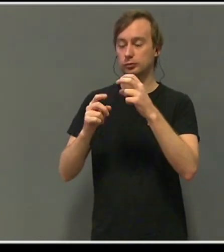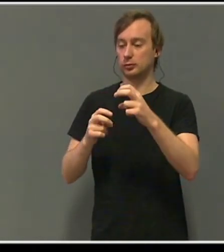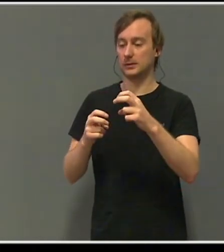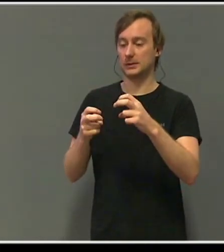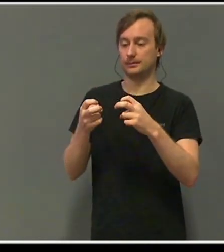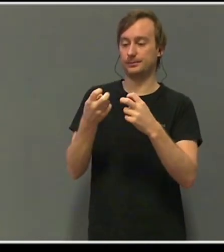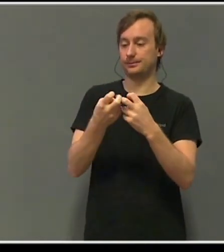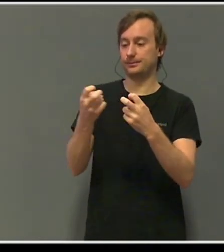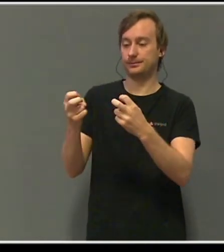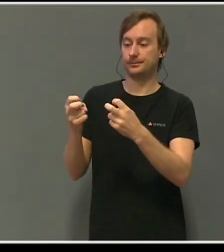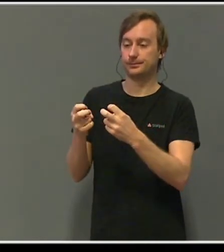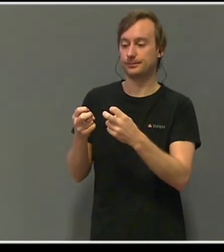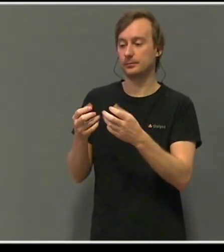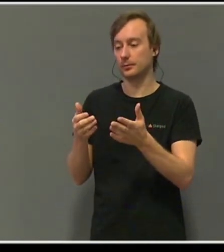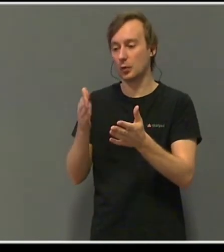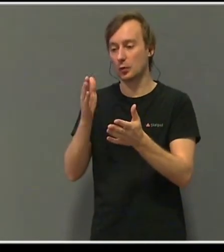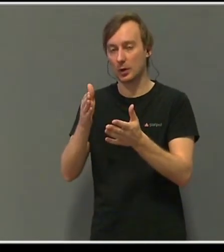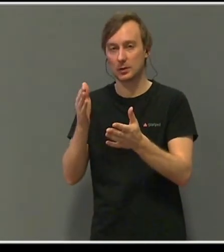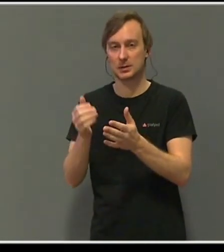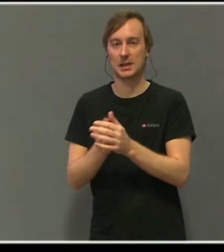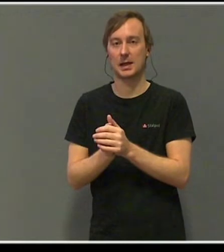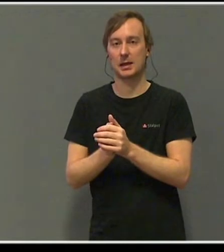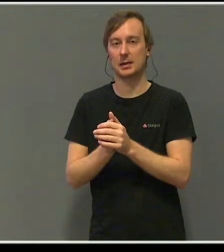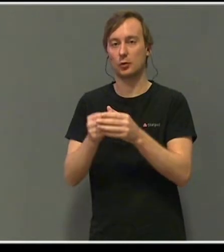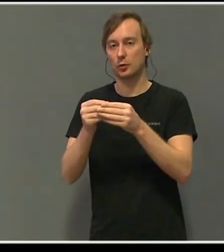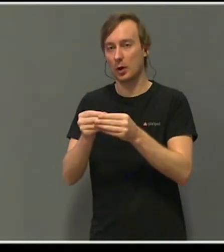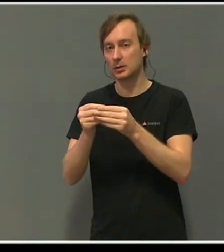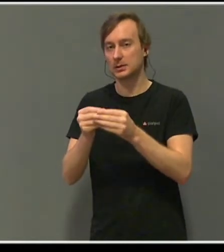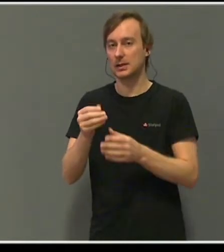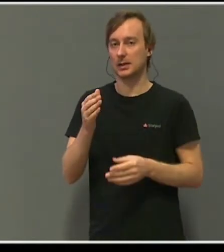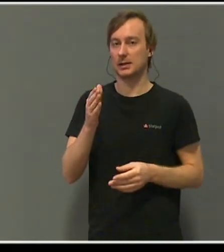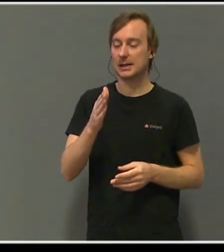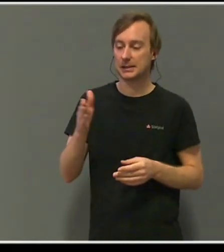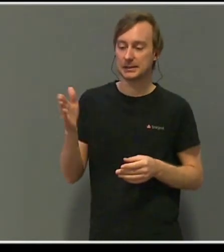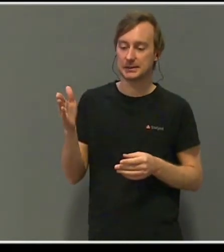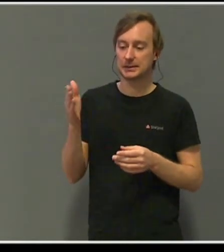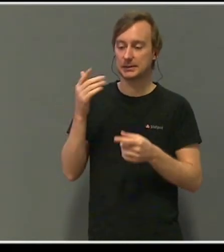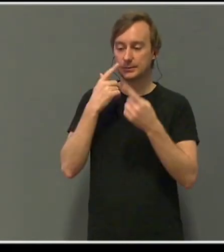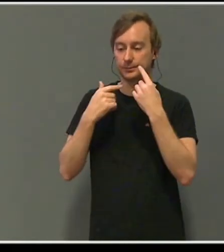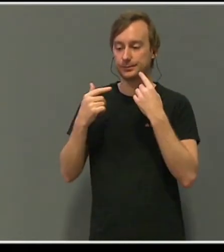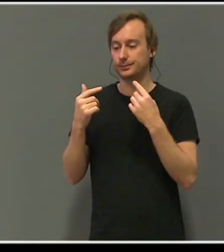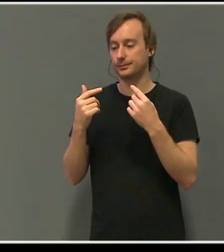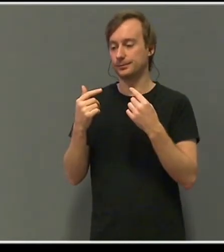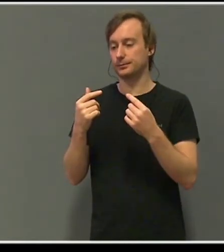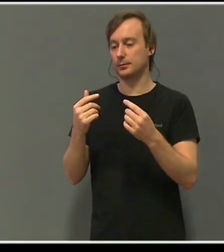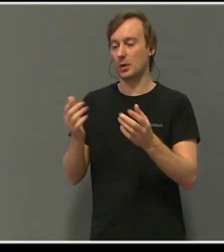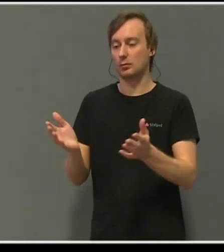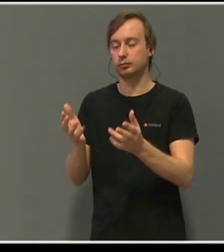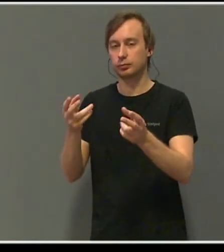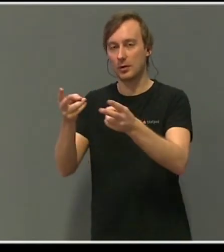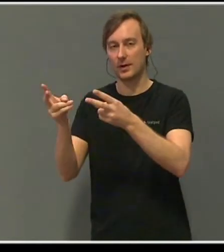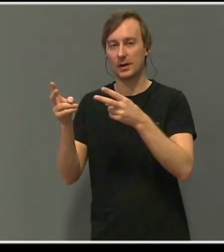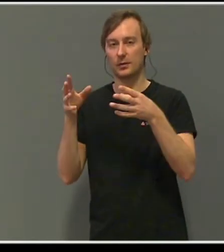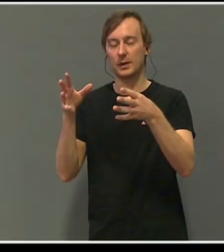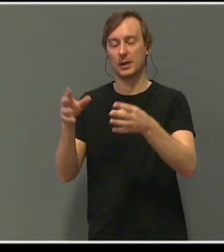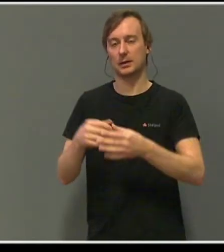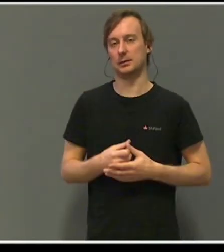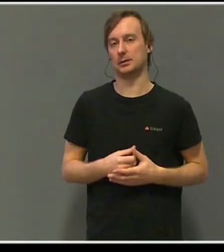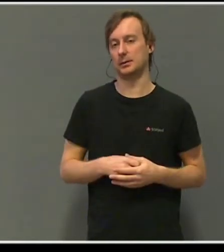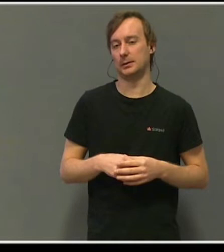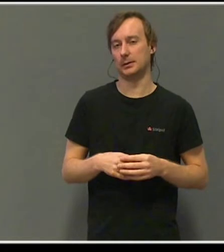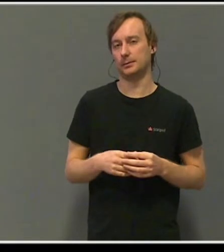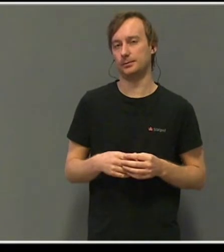kondolanser. Vi trøstet hverandre. Vi gråt. Jeg kan ikke lenger huske hvordan eller hvorfor,